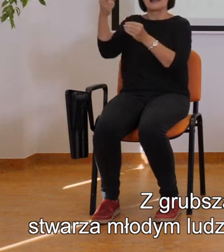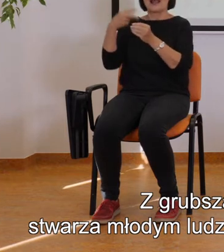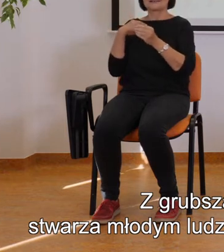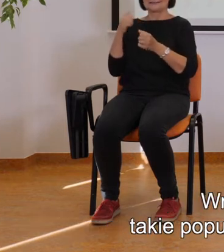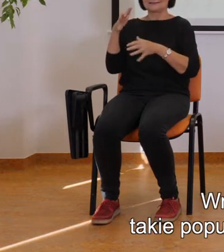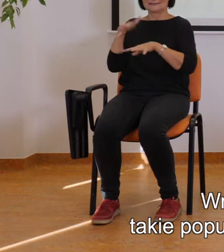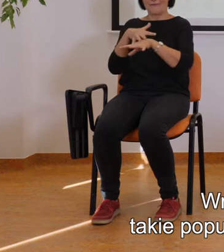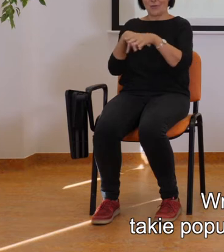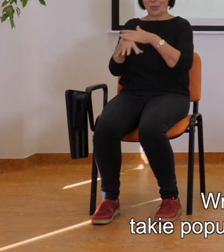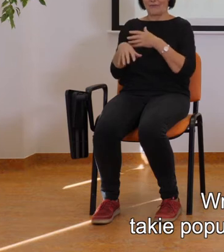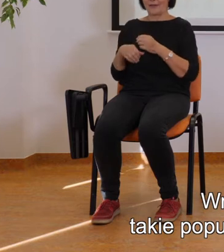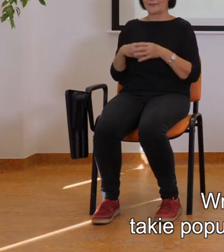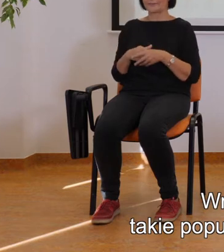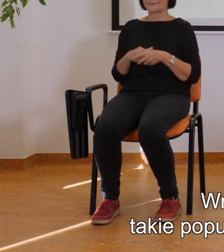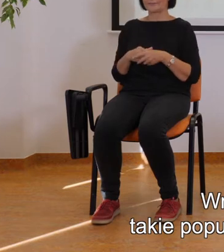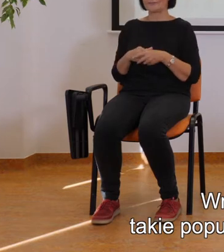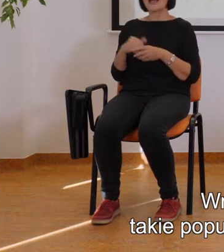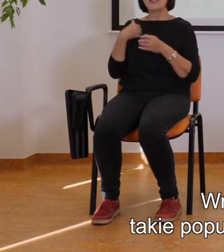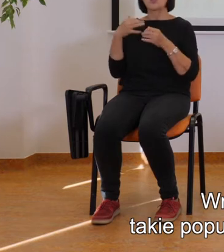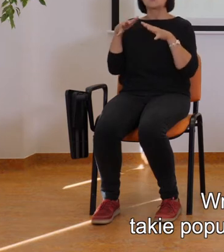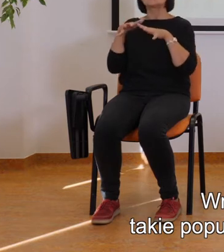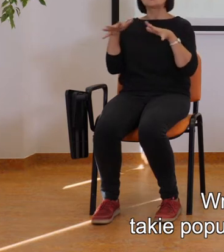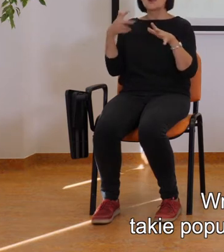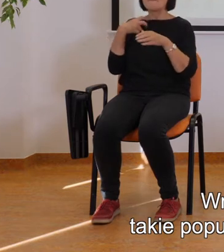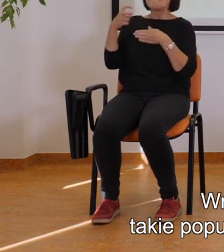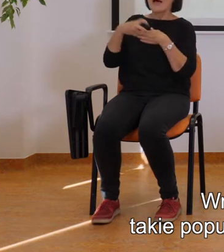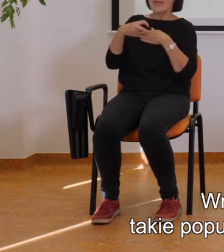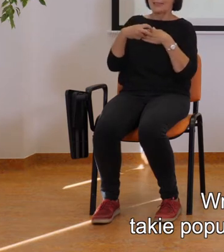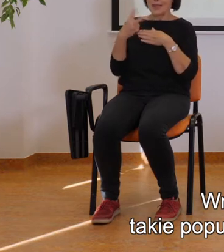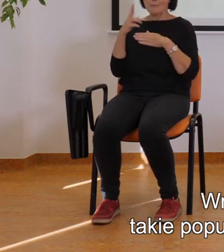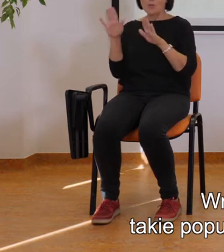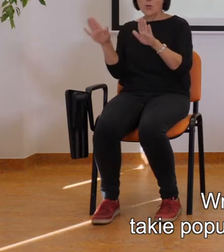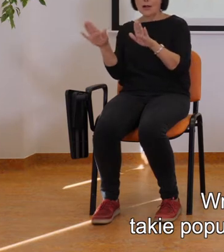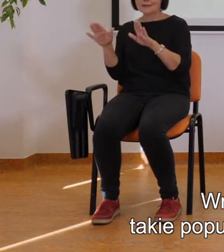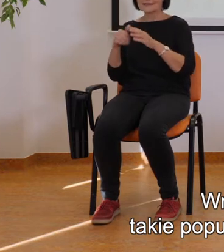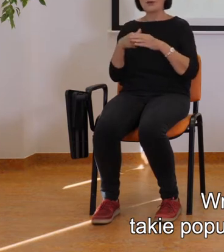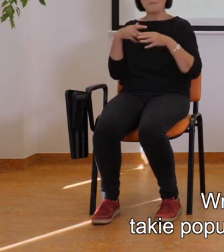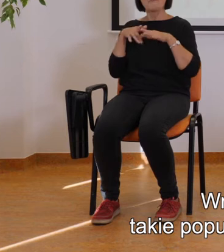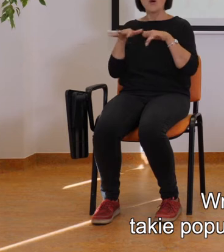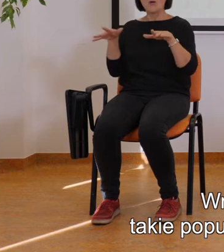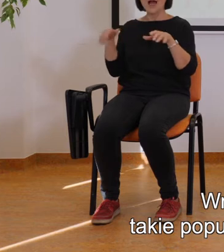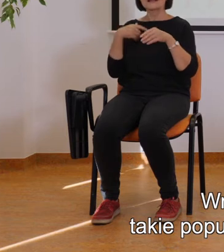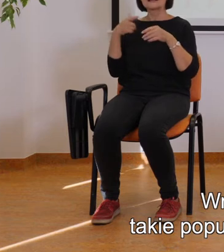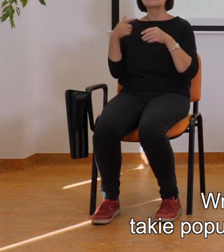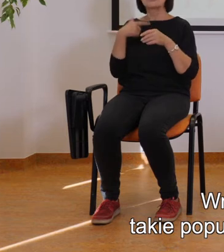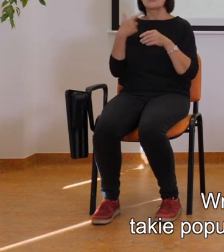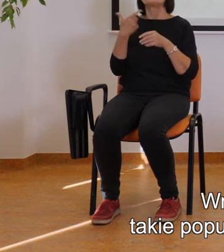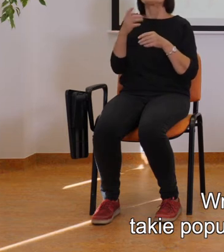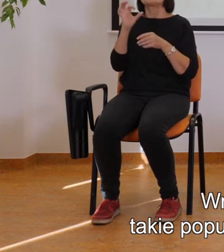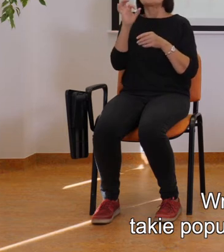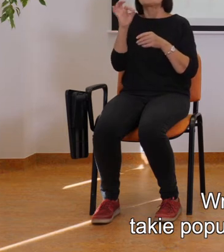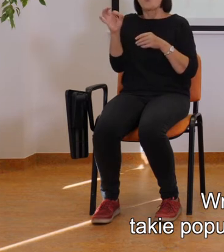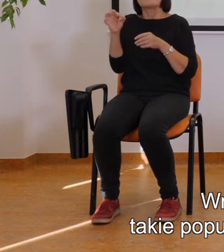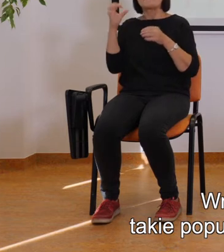Wreszcie, jak pokazują liczne badania, takie populacyjne, nad dobrobytem też